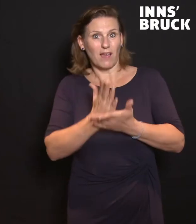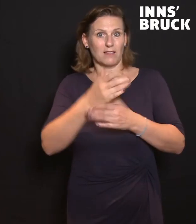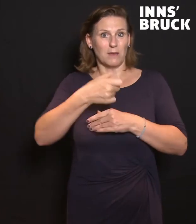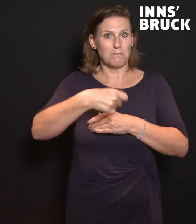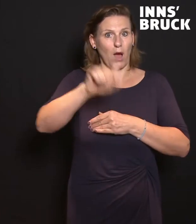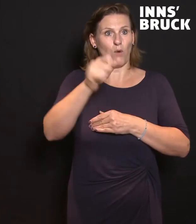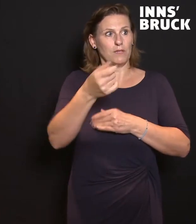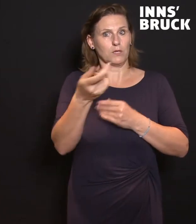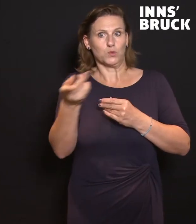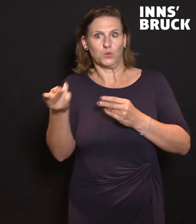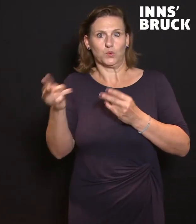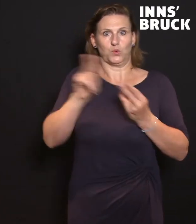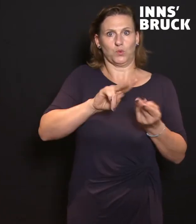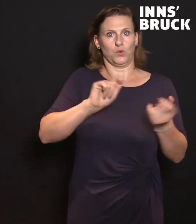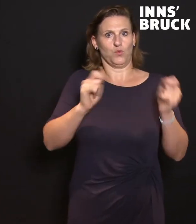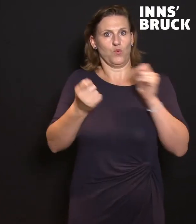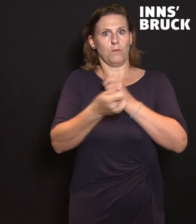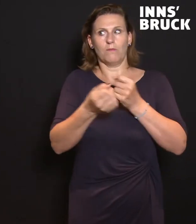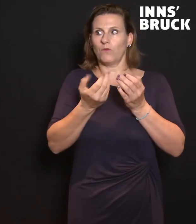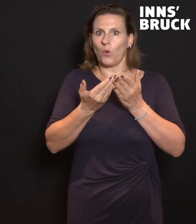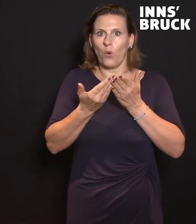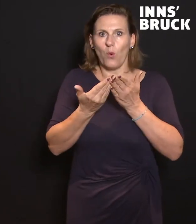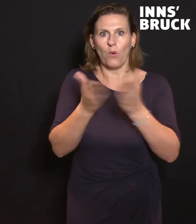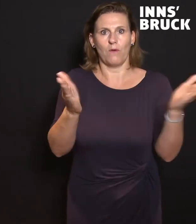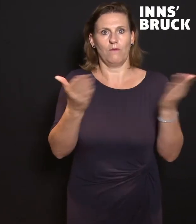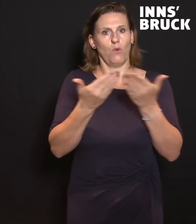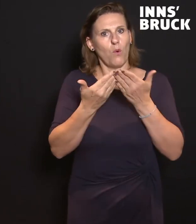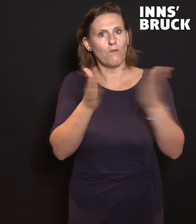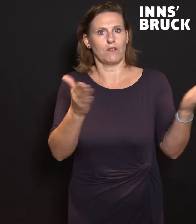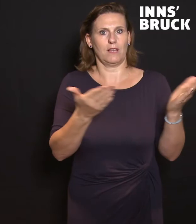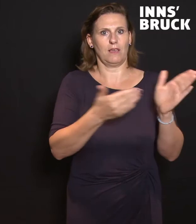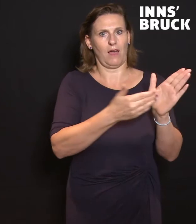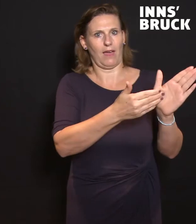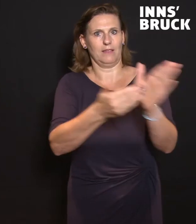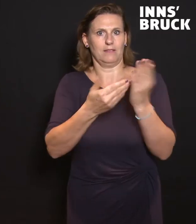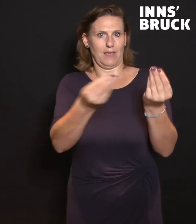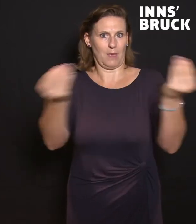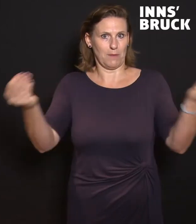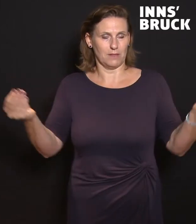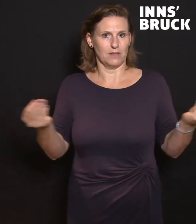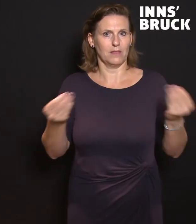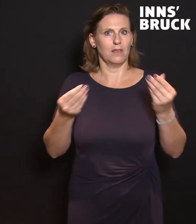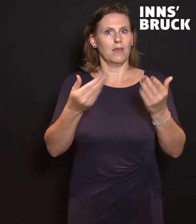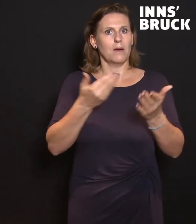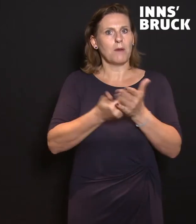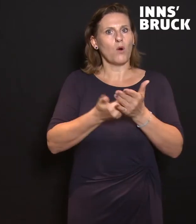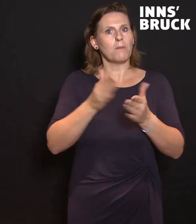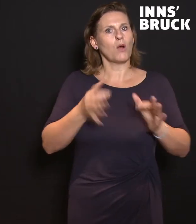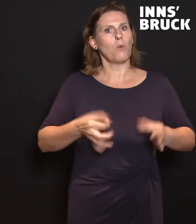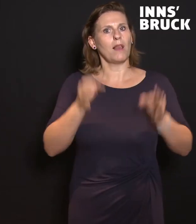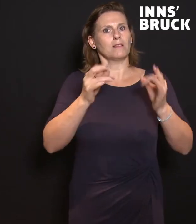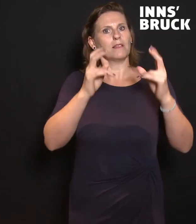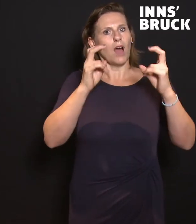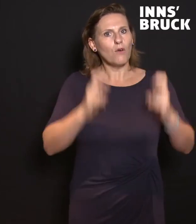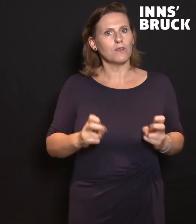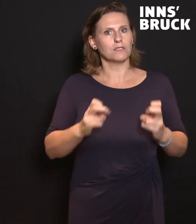zu erobern sozusagen und für die Öffentlichkeit zur Verfügung zu stellen. Wir brauchen mehr Aufenthaltsqualität, mehr Lebensräume und vor